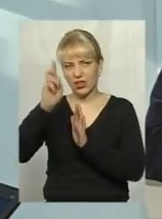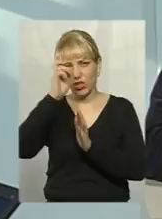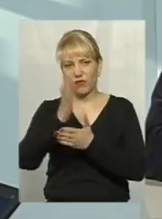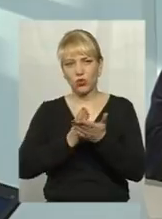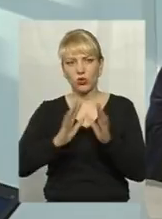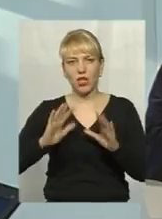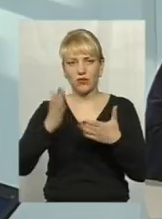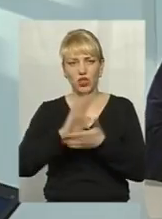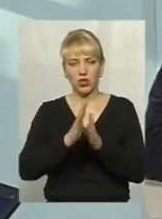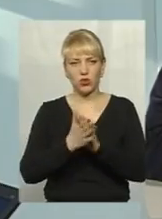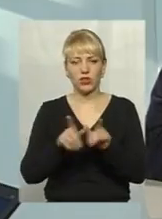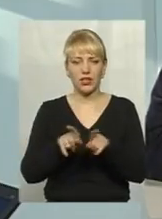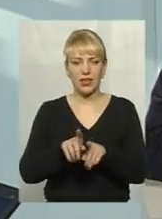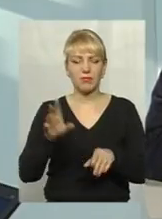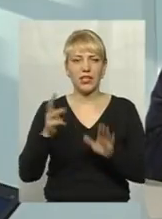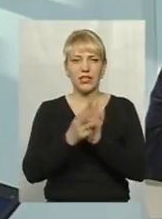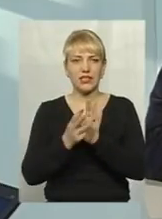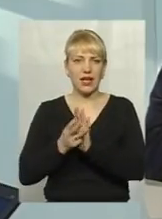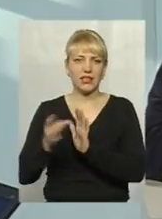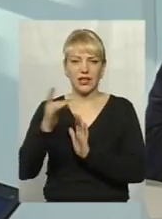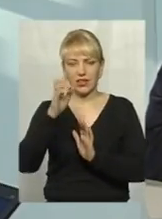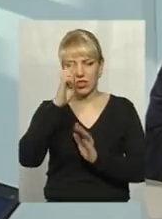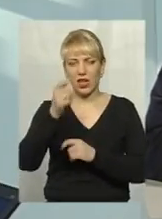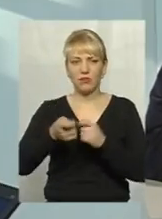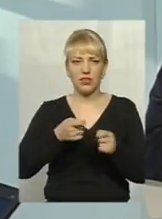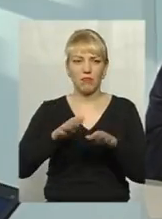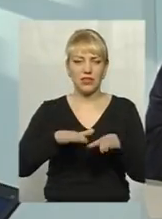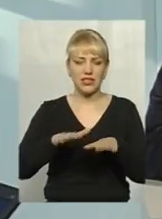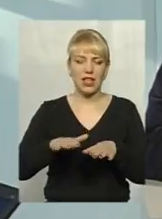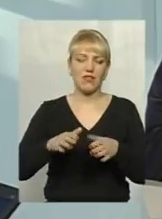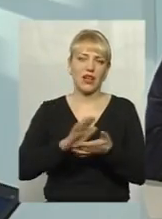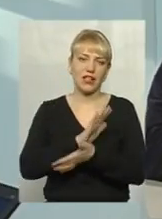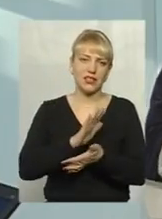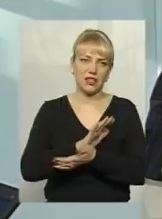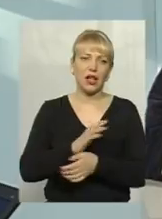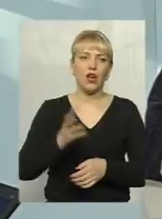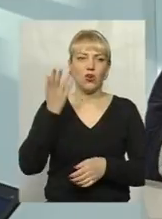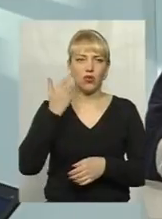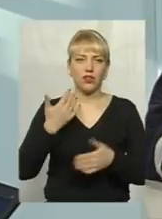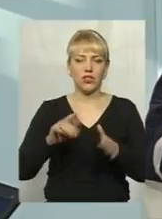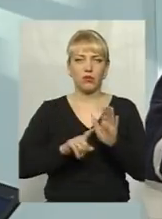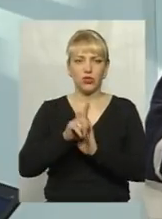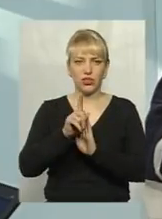надчань ситуації, так і у всіх сайтах райдержадміністрації, в місцевих газетах і по місцевому раді. Коли вже почала